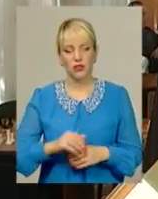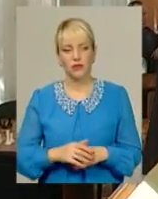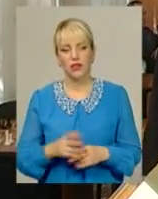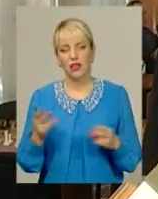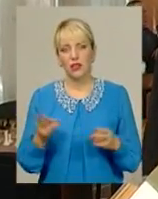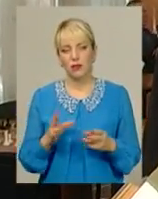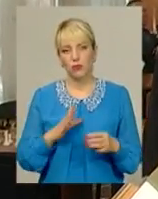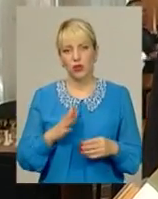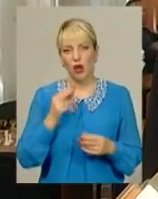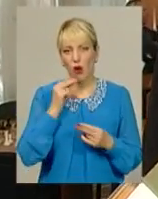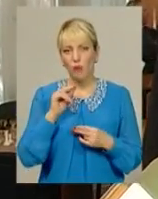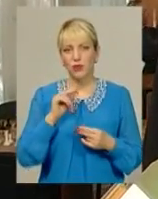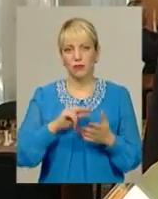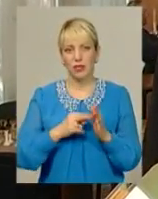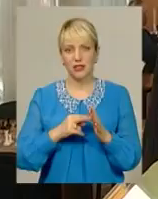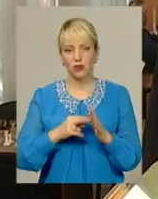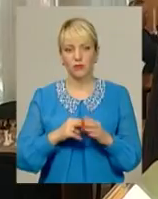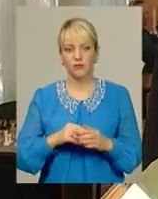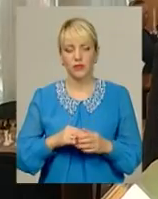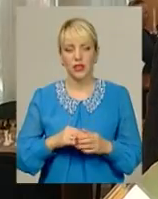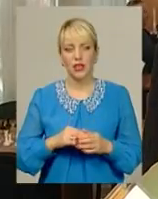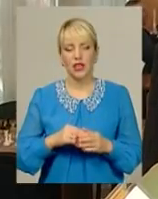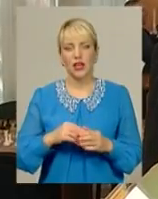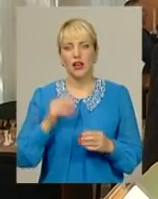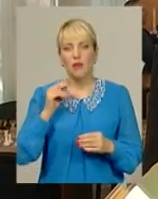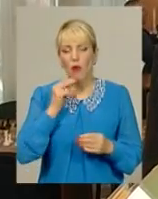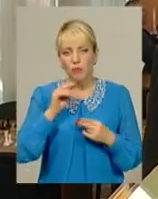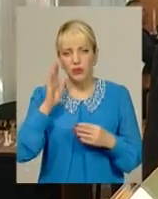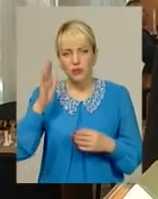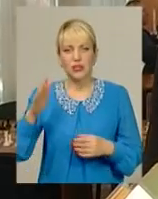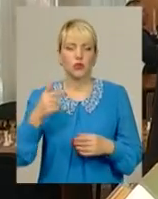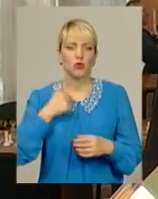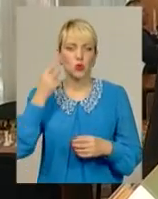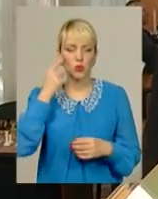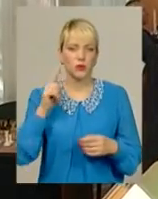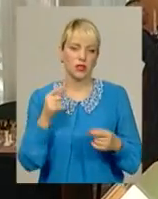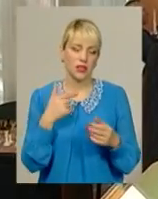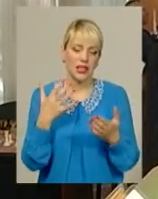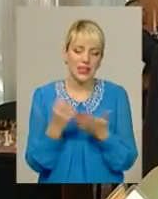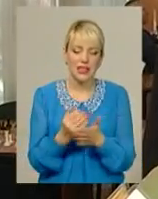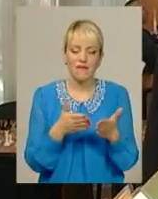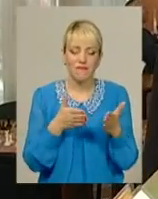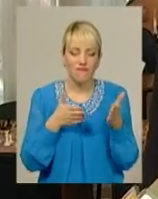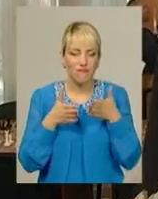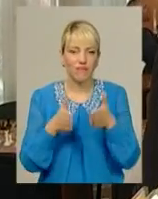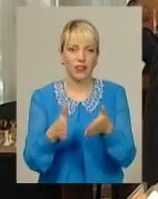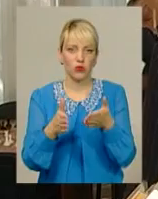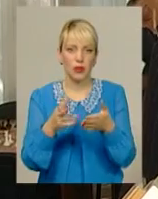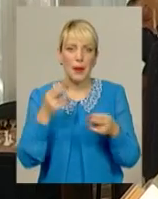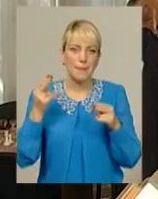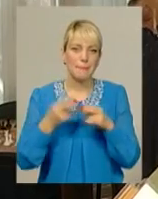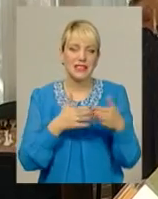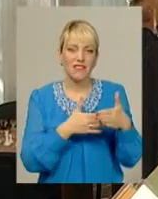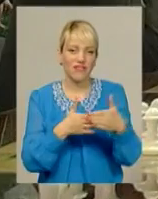треба бути оптимістом. Варіанти завжди знаходяться, навіть в безвихідних ситуаціях, і то можна знайти